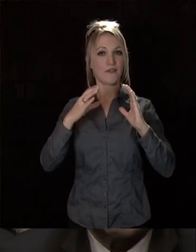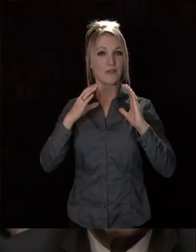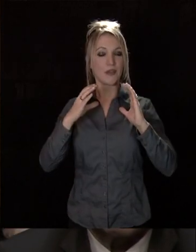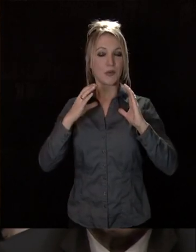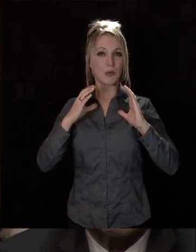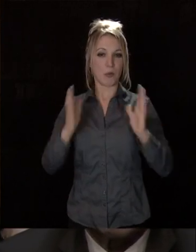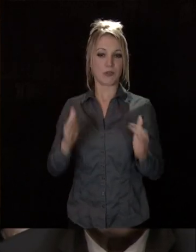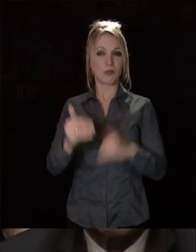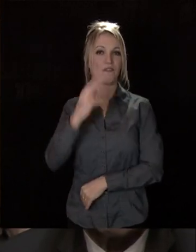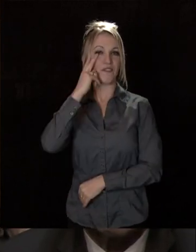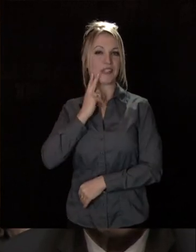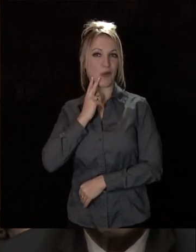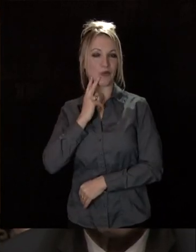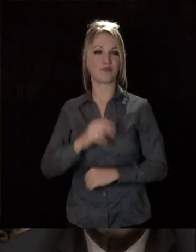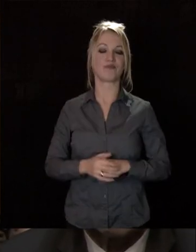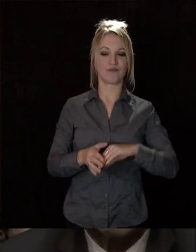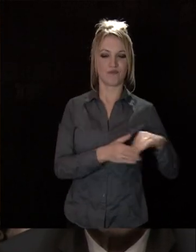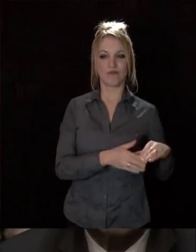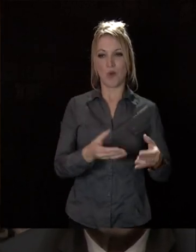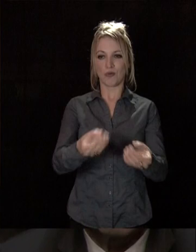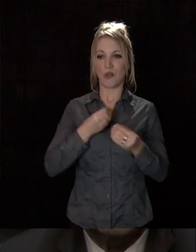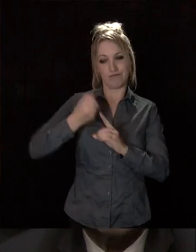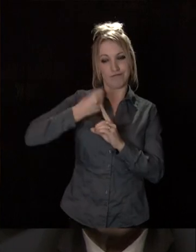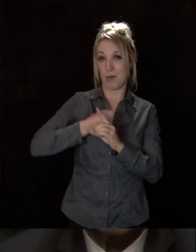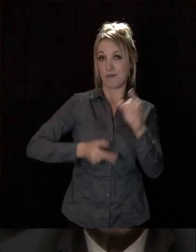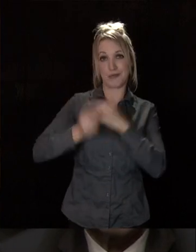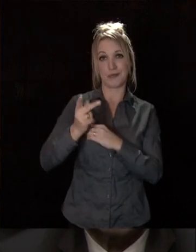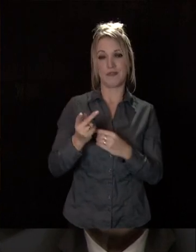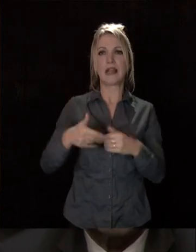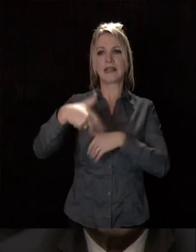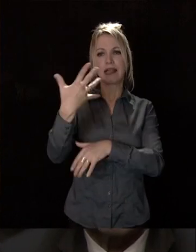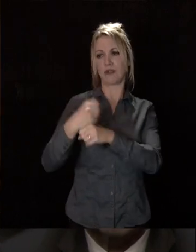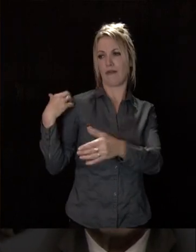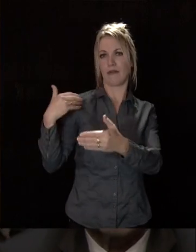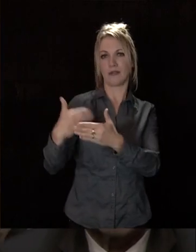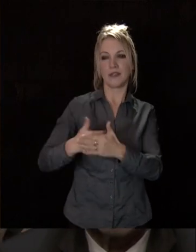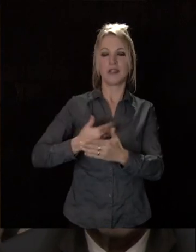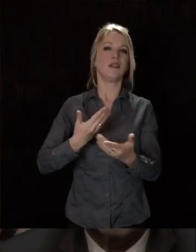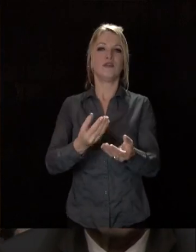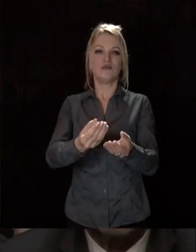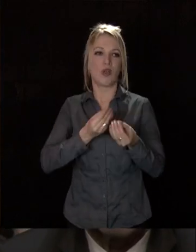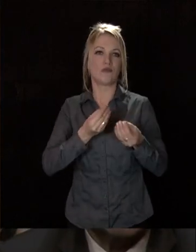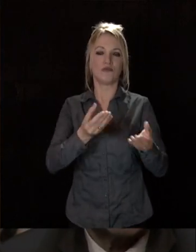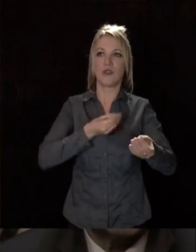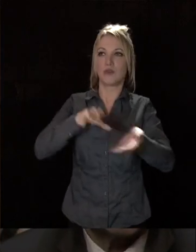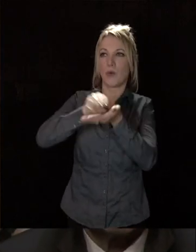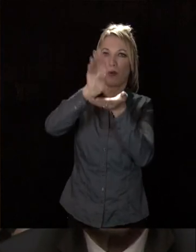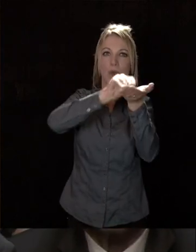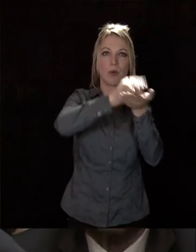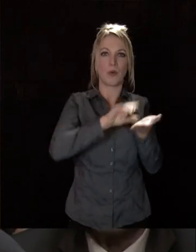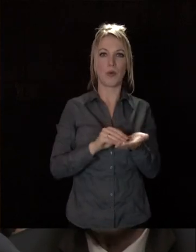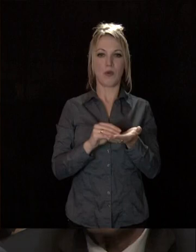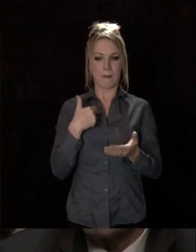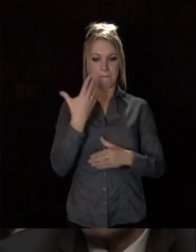diminuer, cela ne sert qu'à me rendre plus combatif. En 15 ans, nous nous sommes dotés des infrastructures nécessaires qui